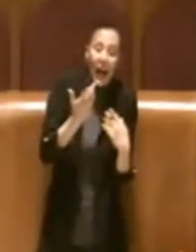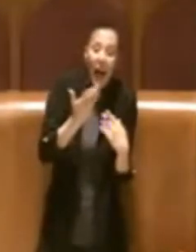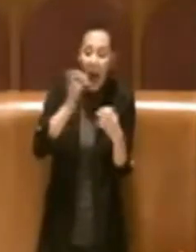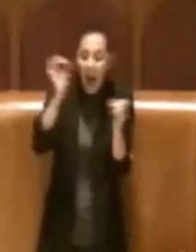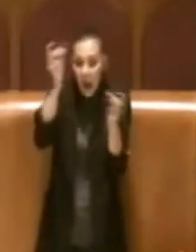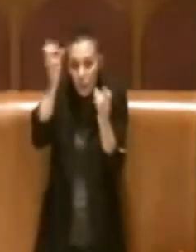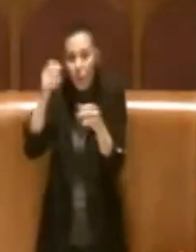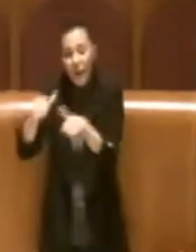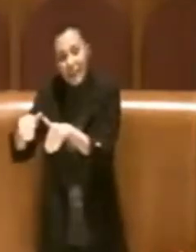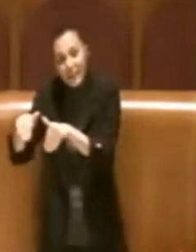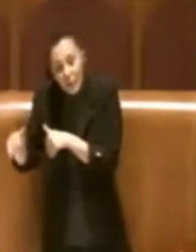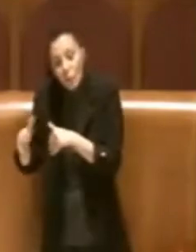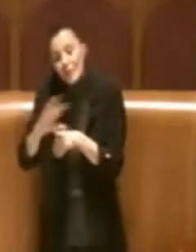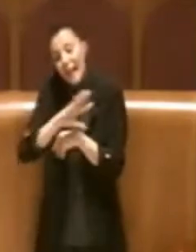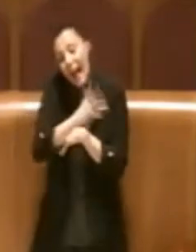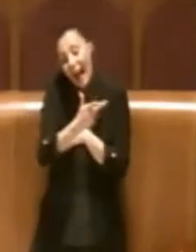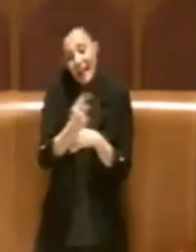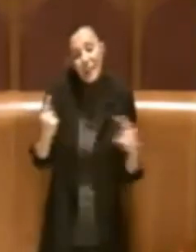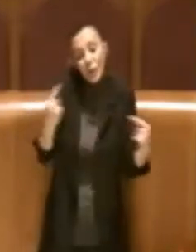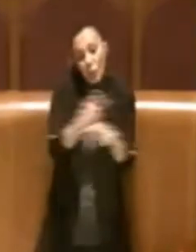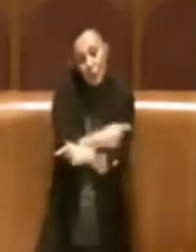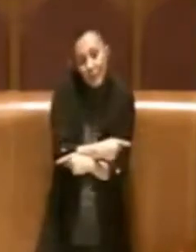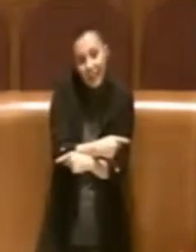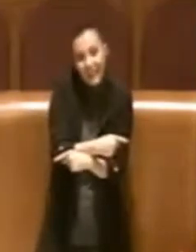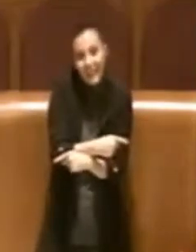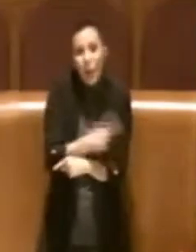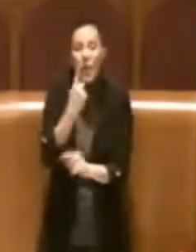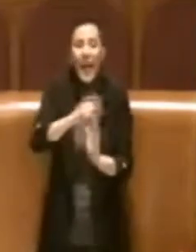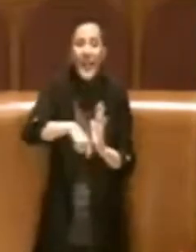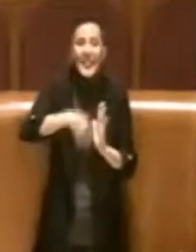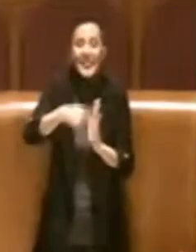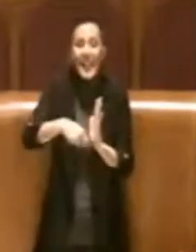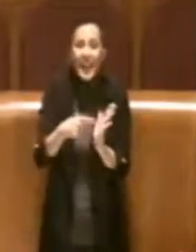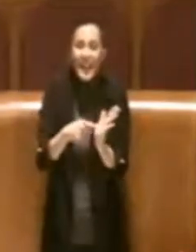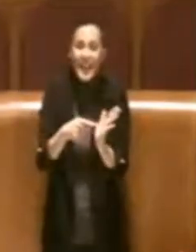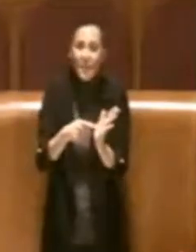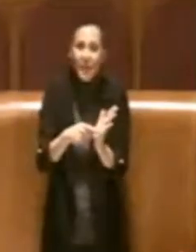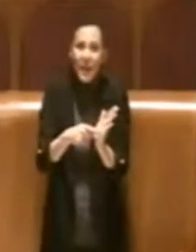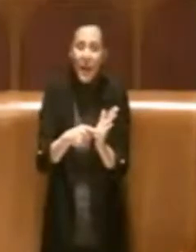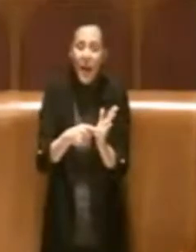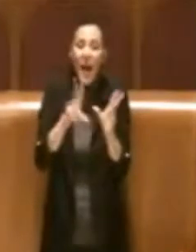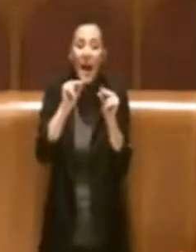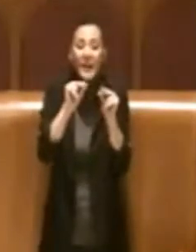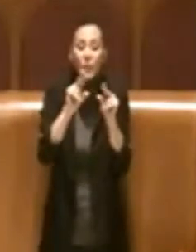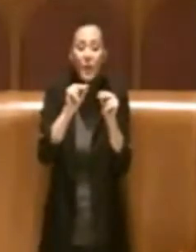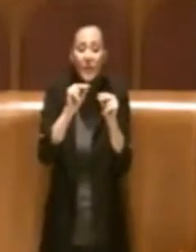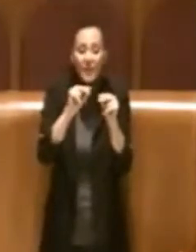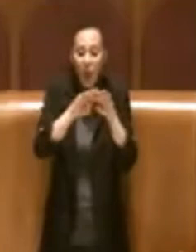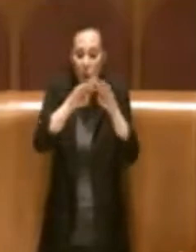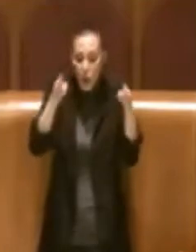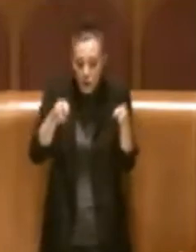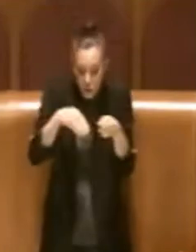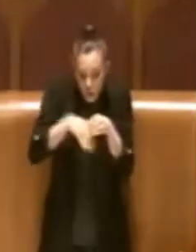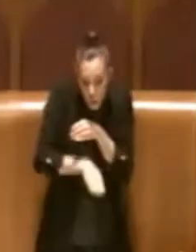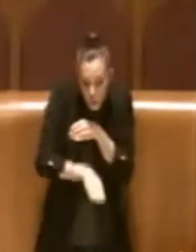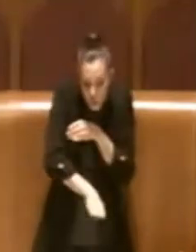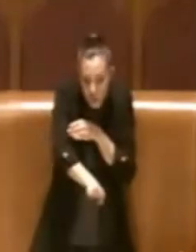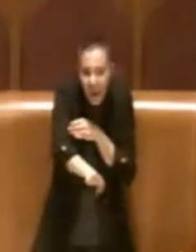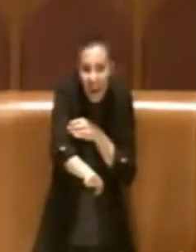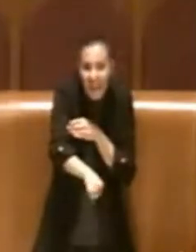parte hanno votato contrario. Una è la delibera di riqualificazione dei sottopassi di Roma Capitale, dove